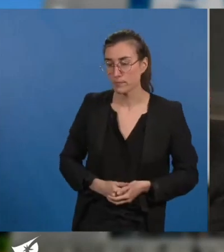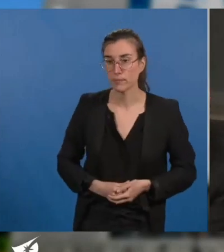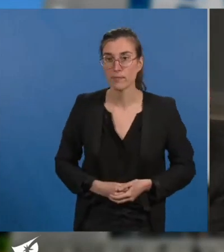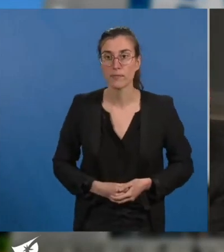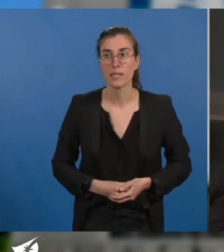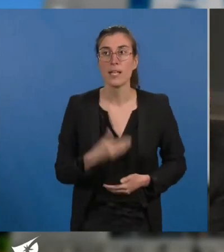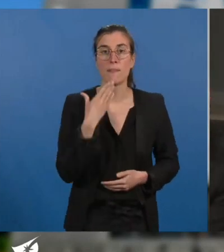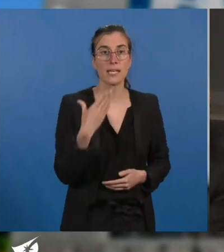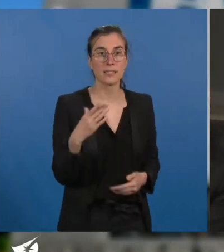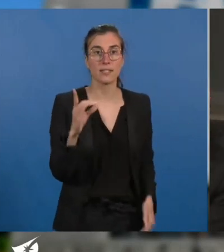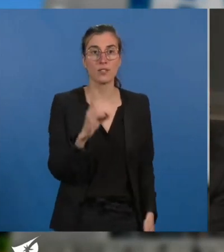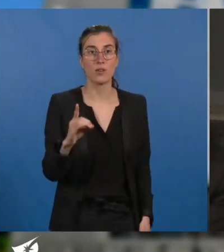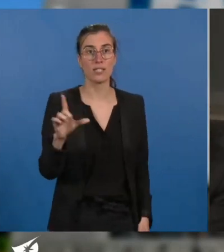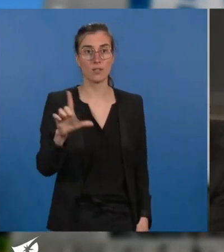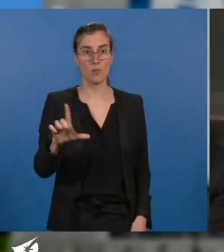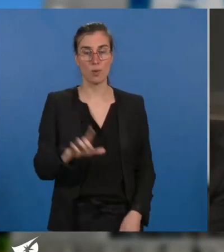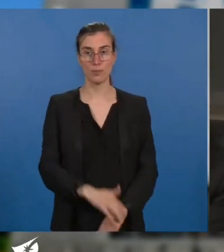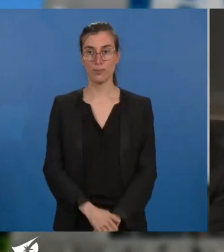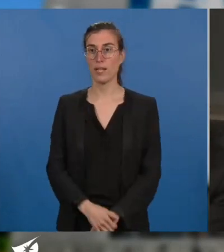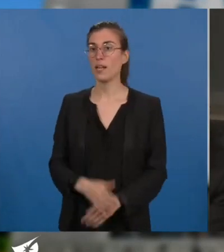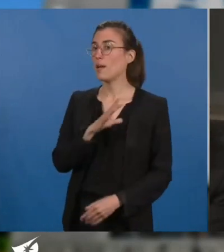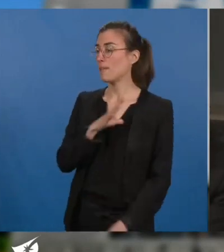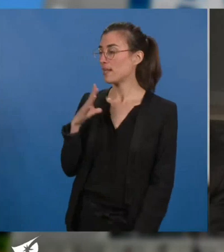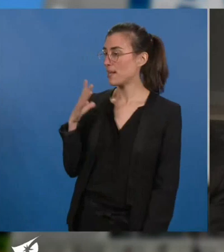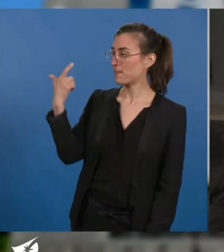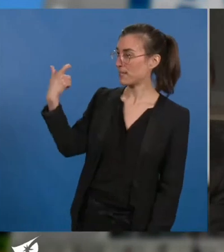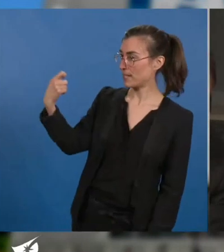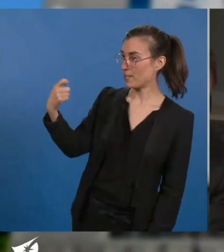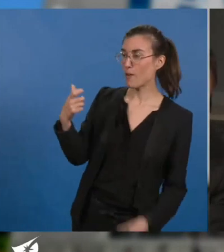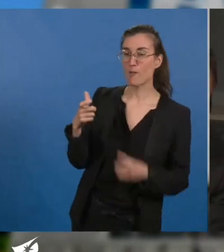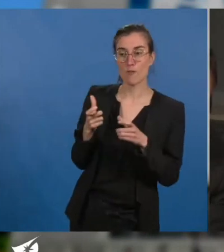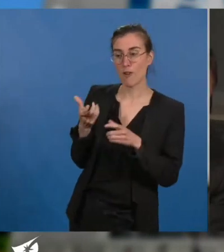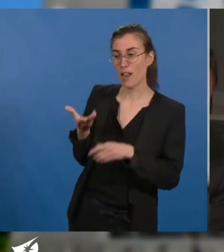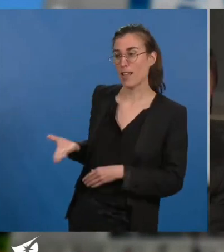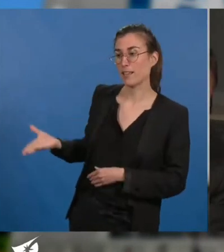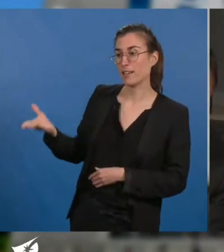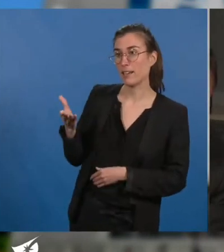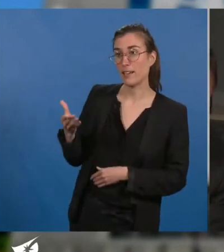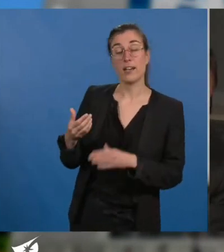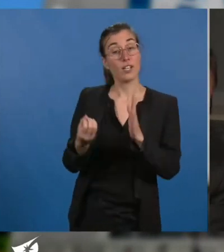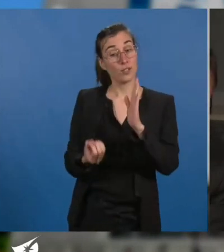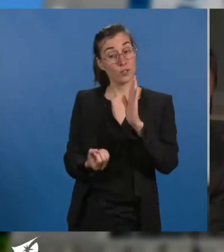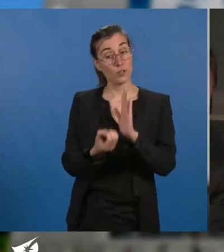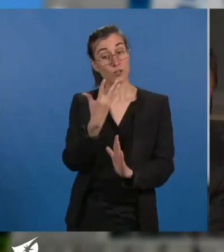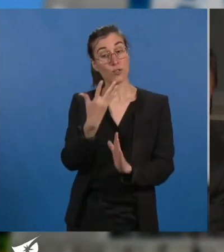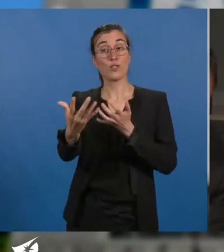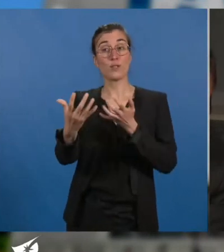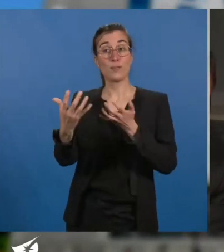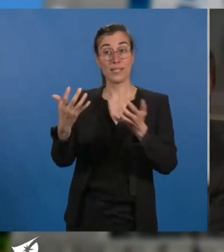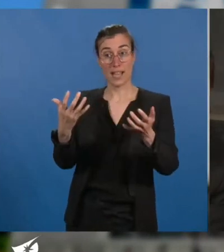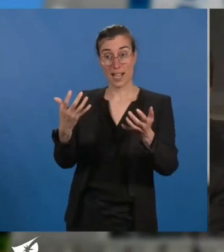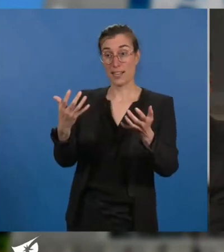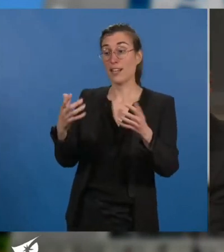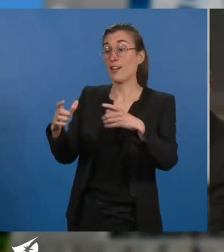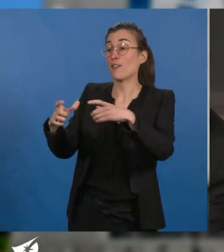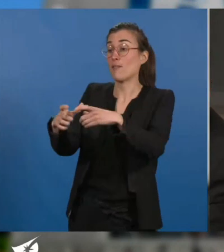Oui, Madame la Présidente, chers collègues, un nouveau spectacle de la Compagnie Royale de Luxe est un moment attendu